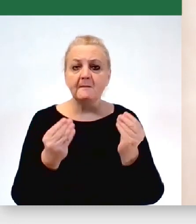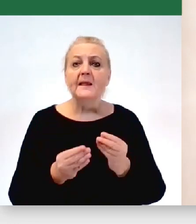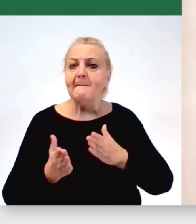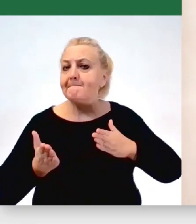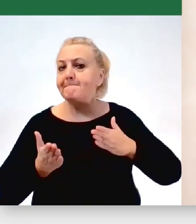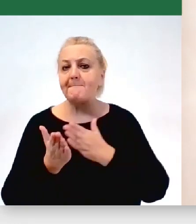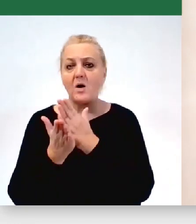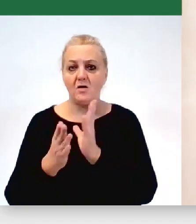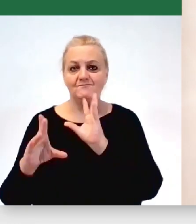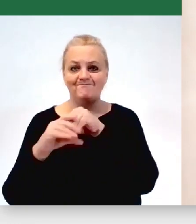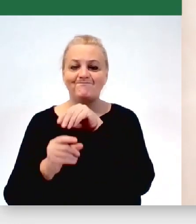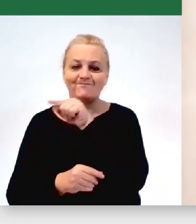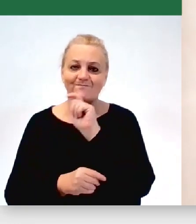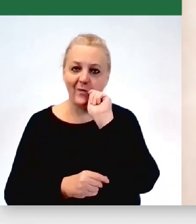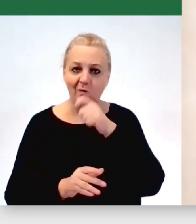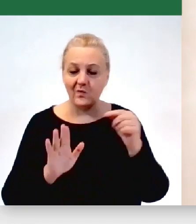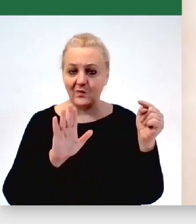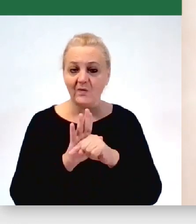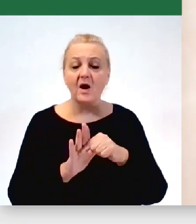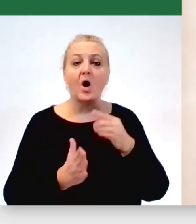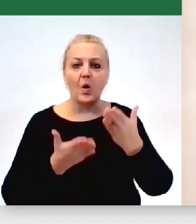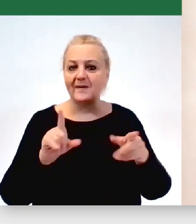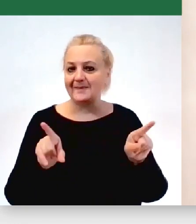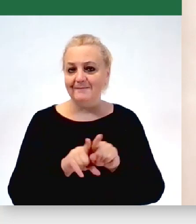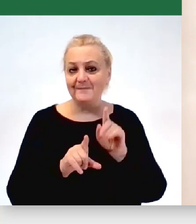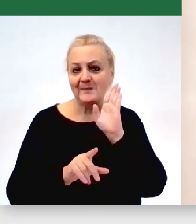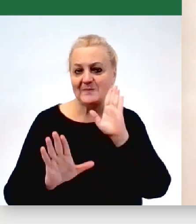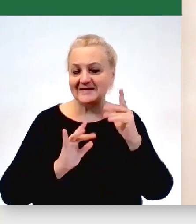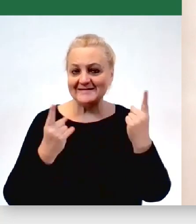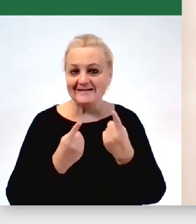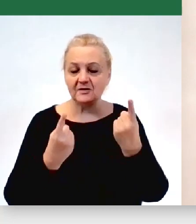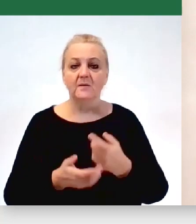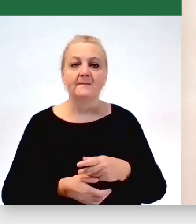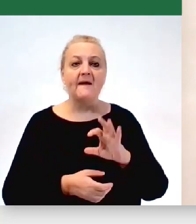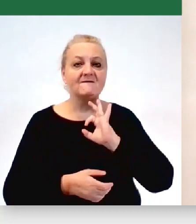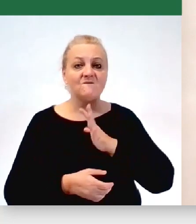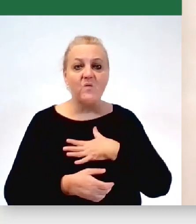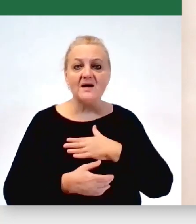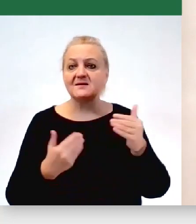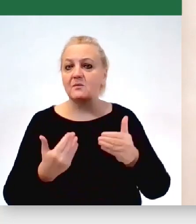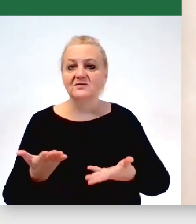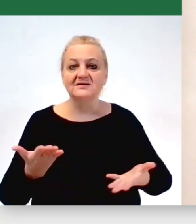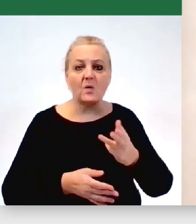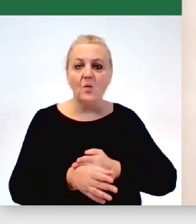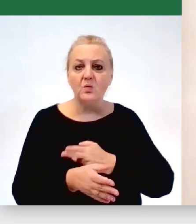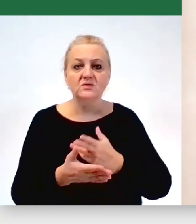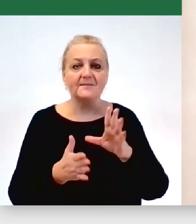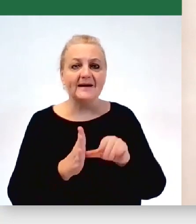uchodźcom z Ukrainy. W Lublinie mieliśmy tą sytuację, że nie dysponując własnymi zasobami jako urząd miasta,